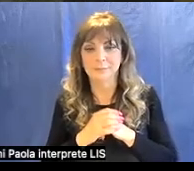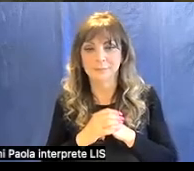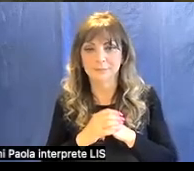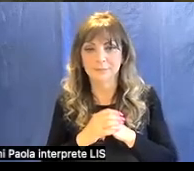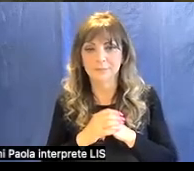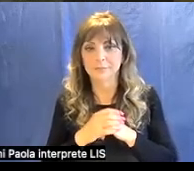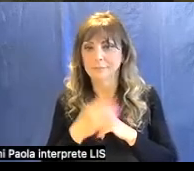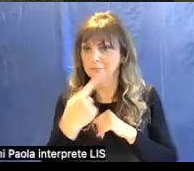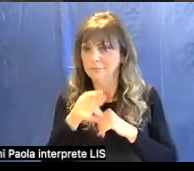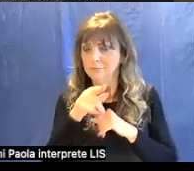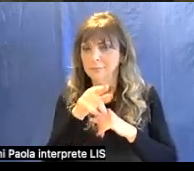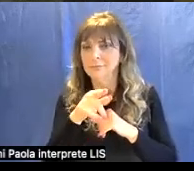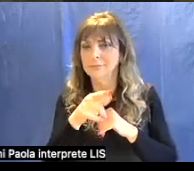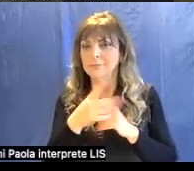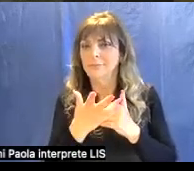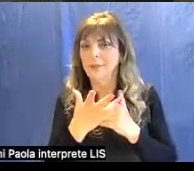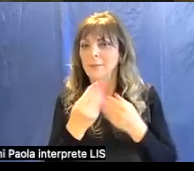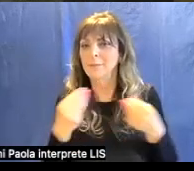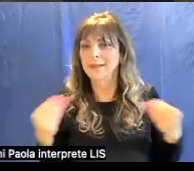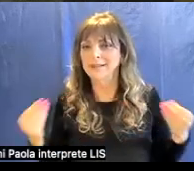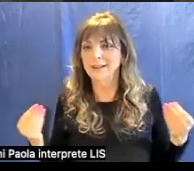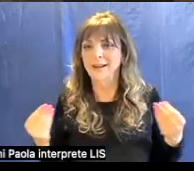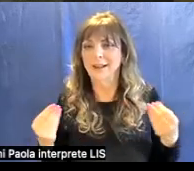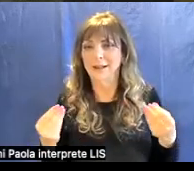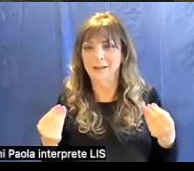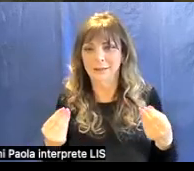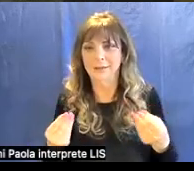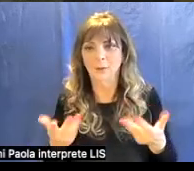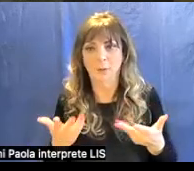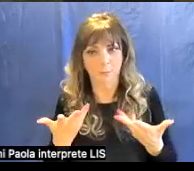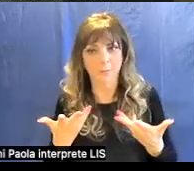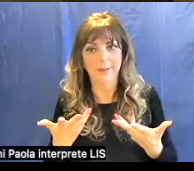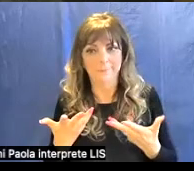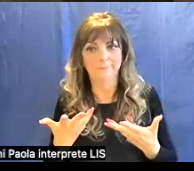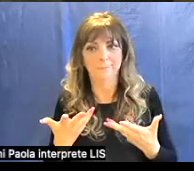ecco sono tutti materiali estremamente tossici quindi